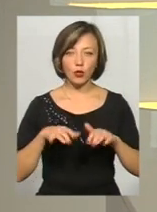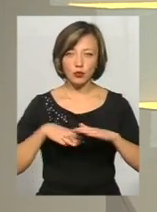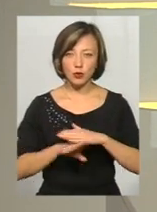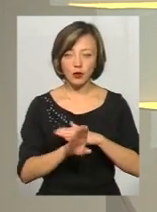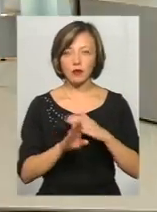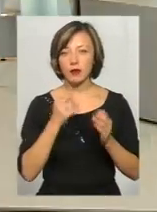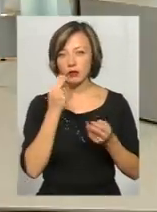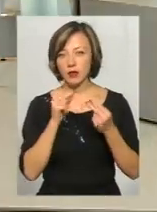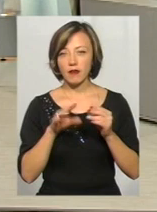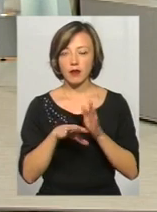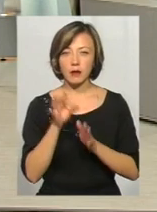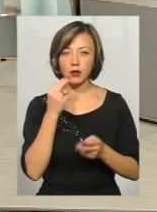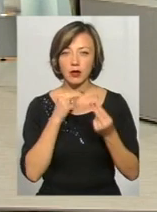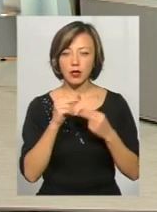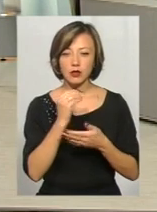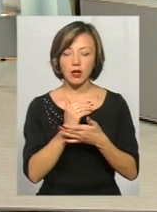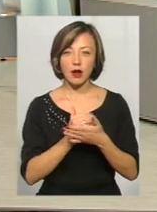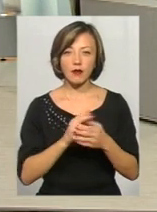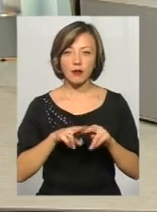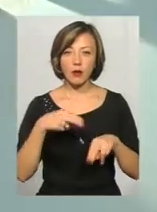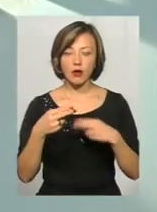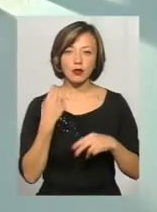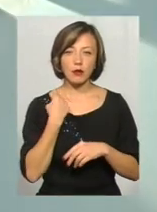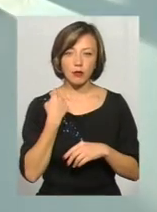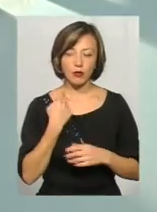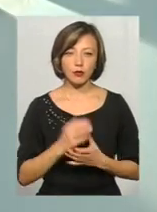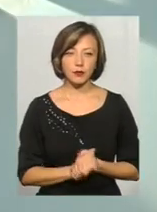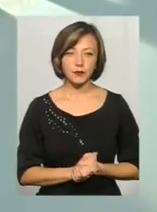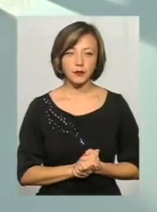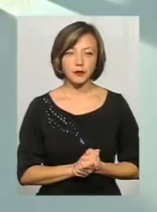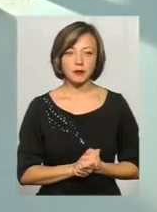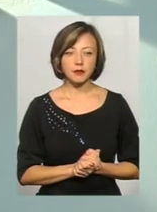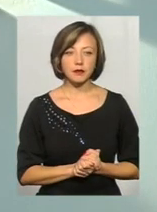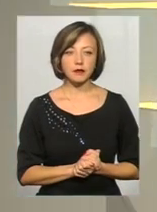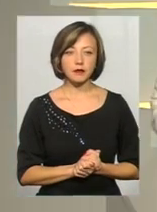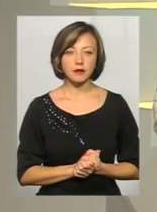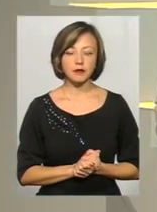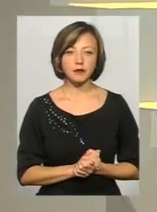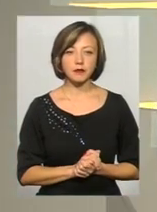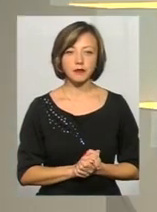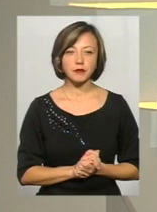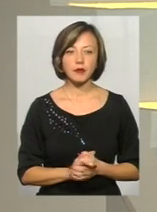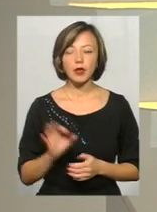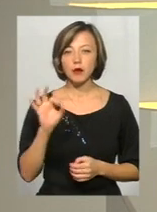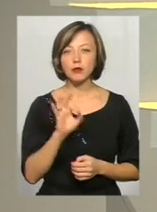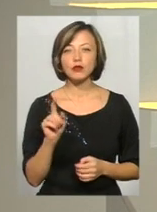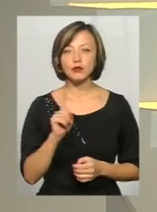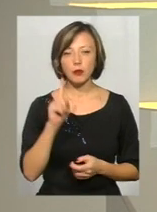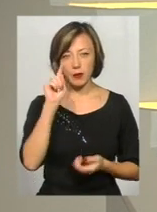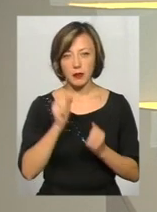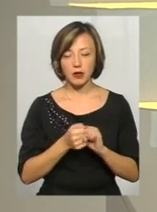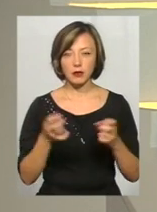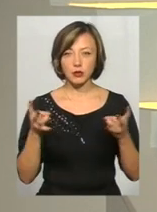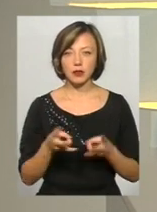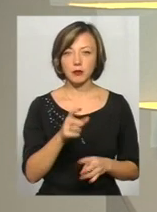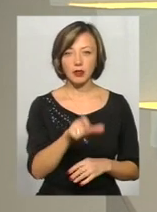Підкажуть, який йому краще вибрати графік погашення боргу. Я вас зрозуміла. Про що повинні ще також пам'ятати